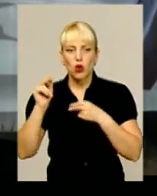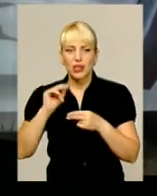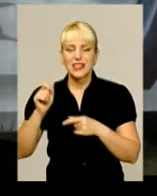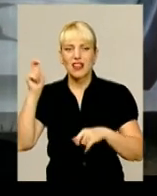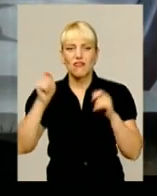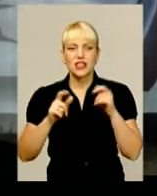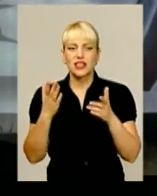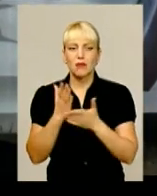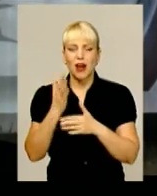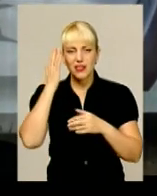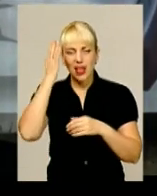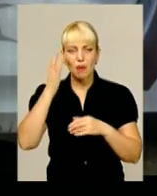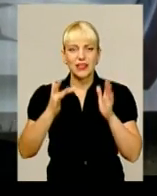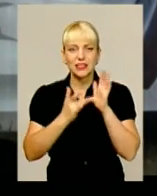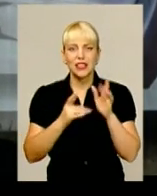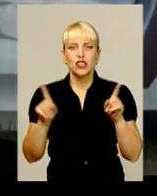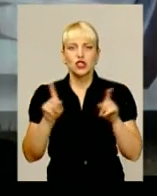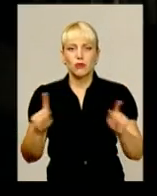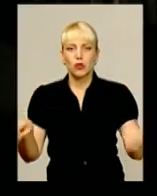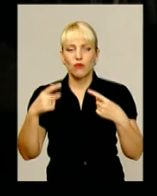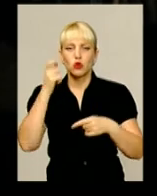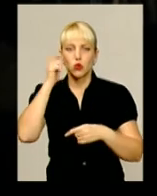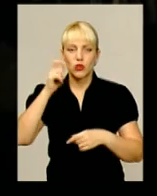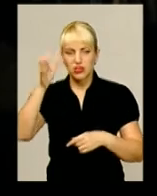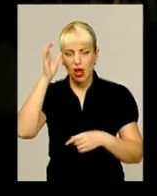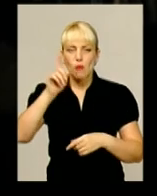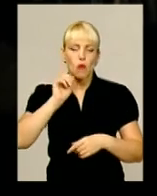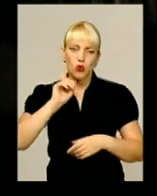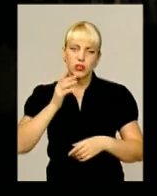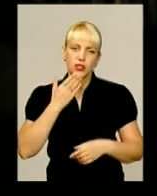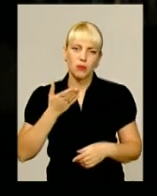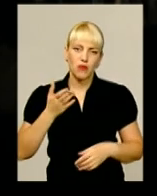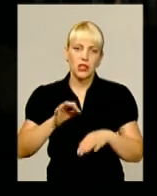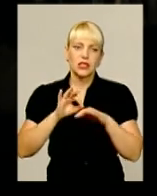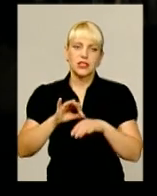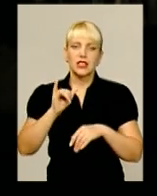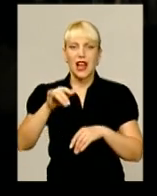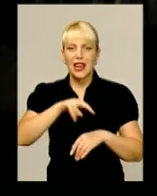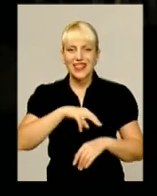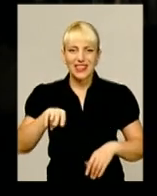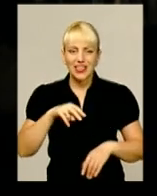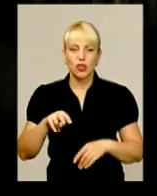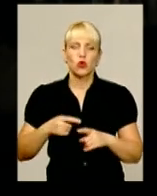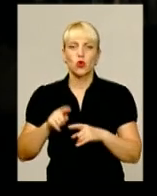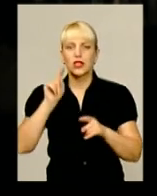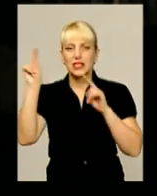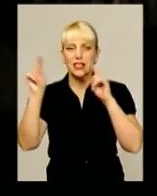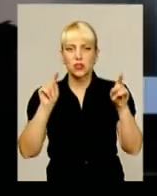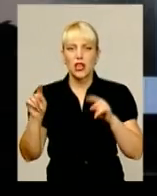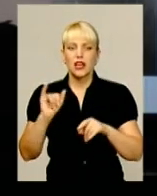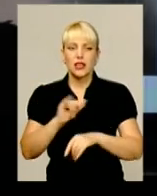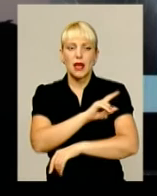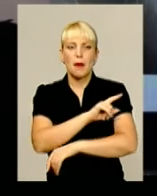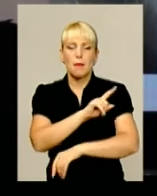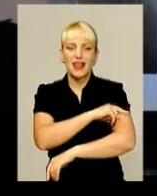на меті відродити українську науку, молоді науковці провели лекції з літератури, астрономії, психології та медичної фізики.